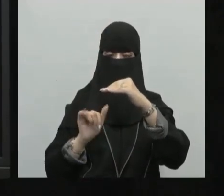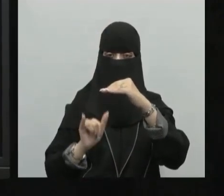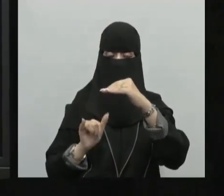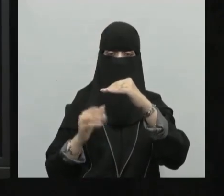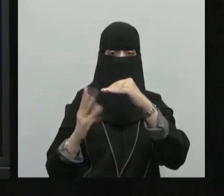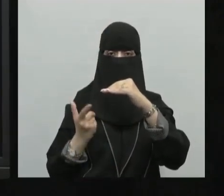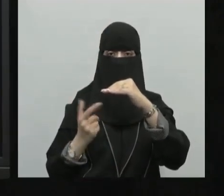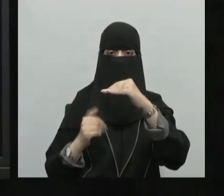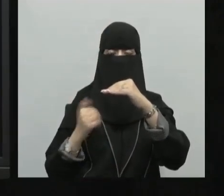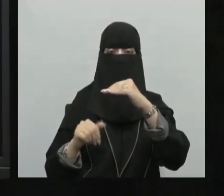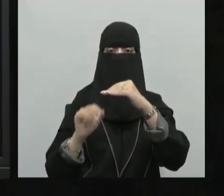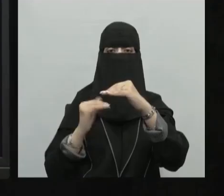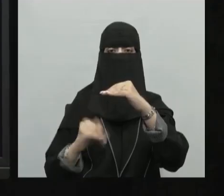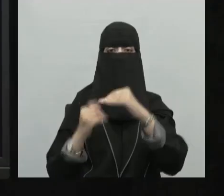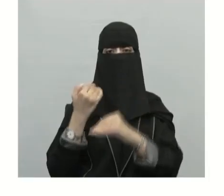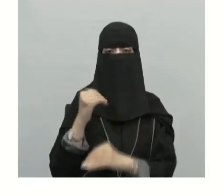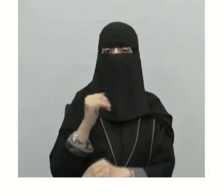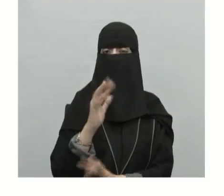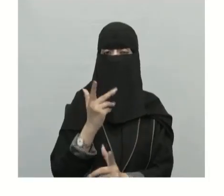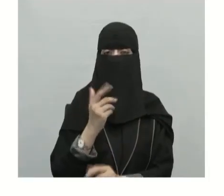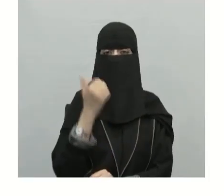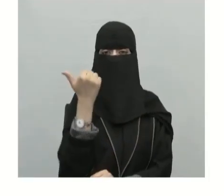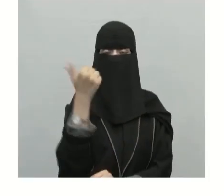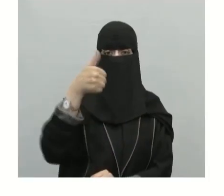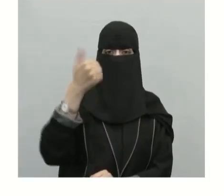66.5 جنوباً